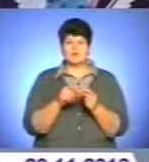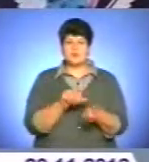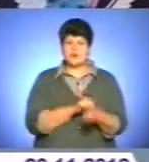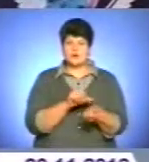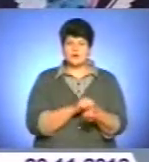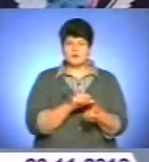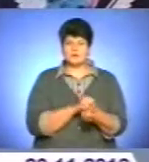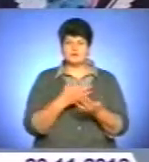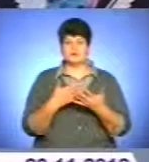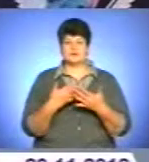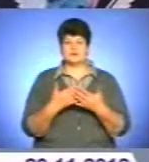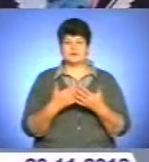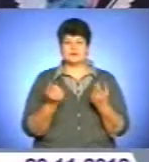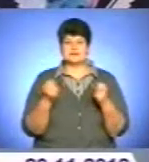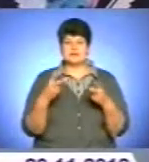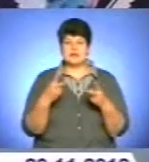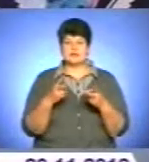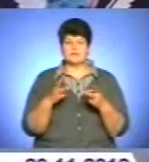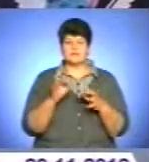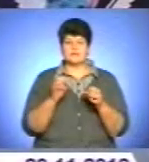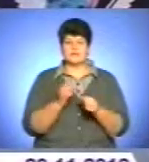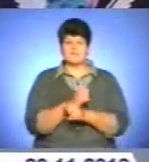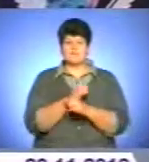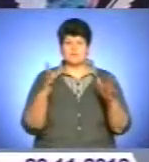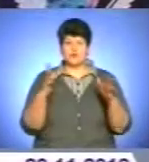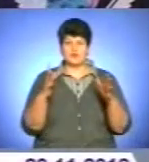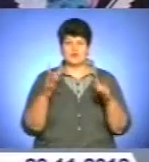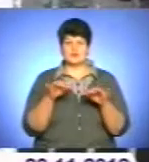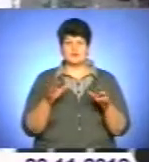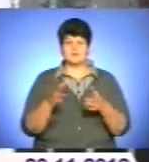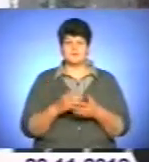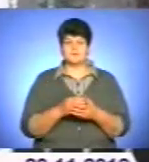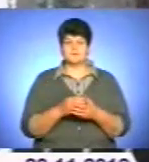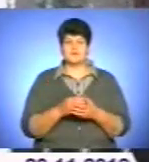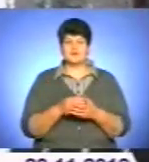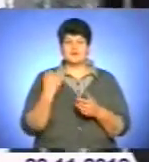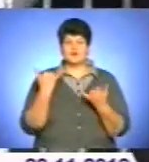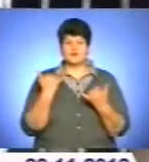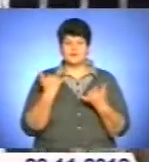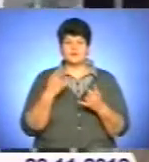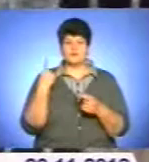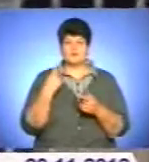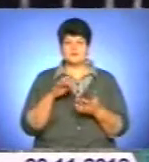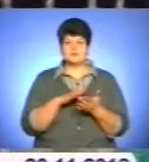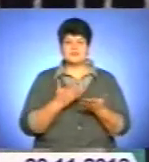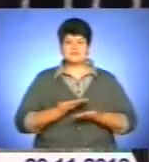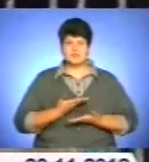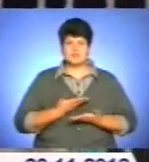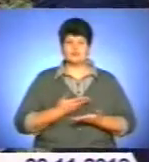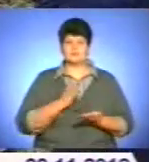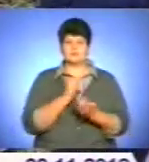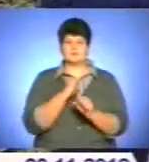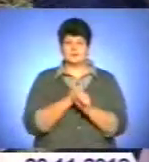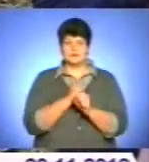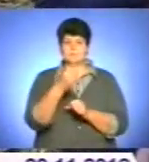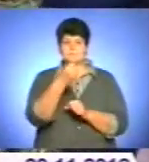спеціальні собаки по пошуку вибухових речовин та вибухівки. Сьогодні в обласному кінологічному центрі живуть і віддано несуть службу